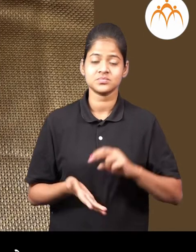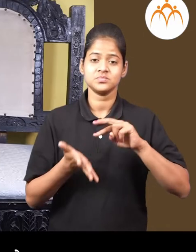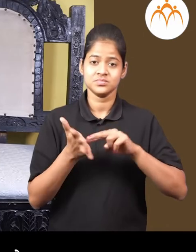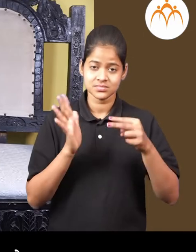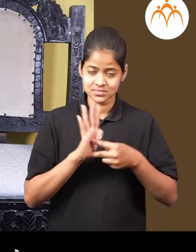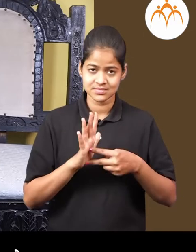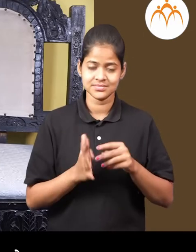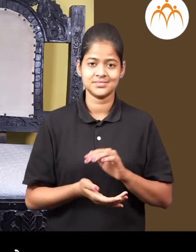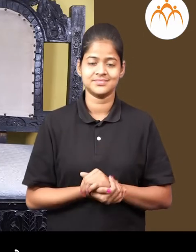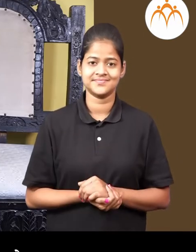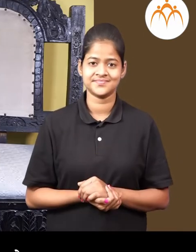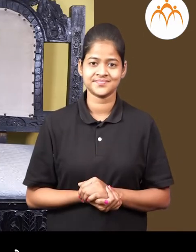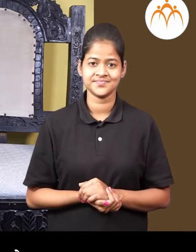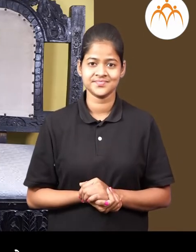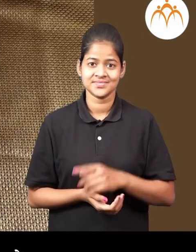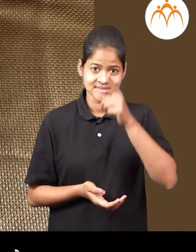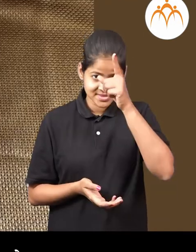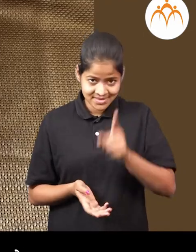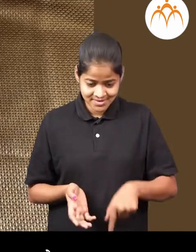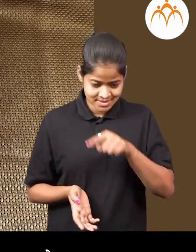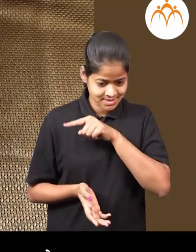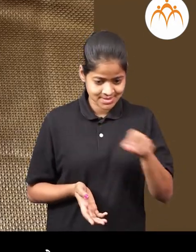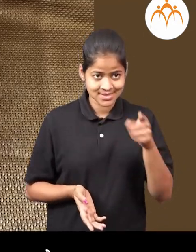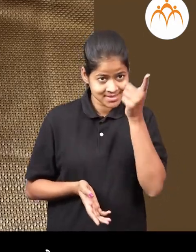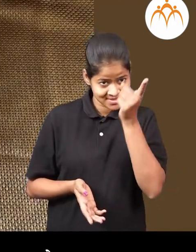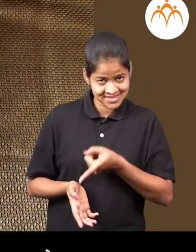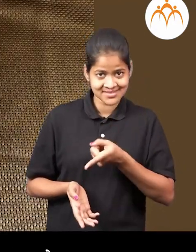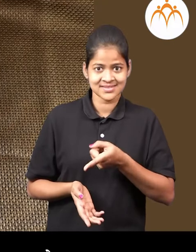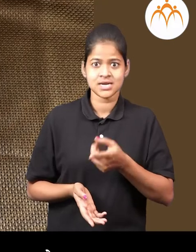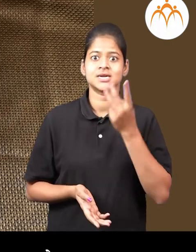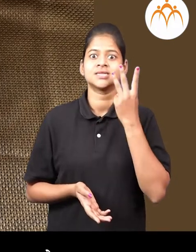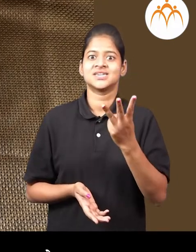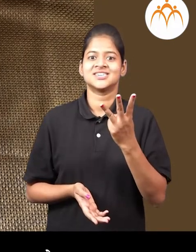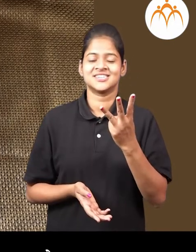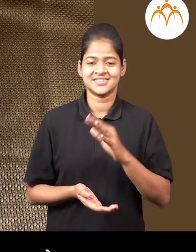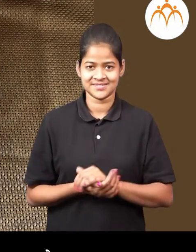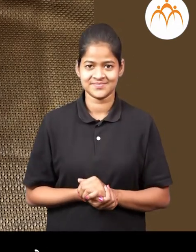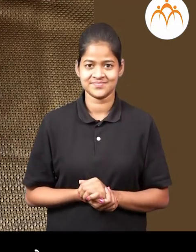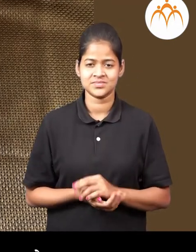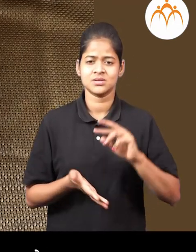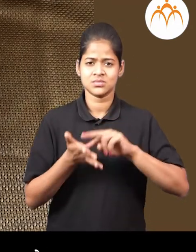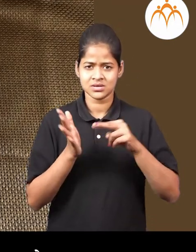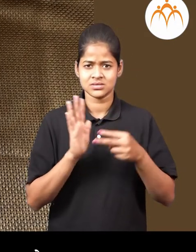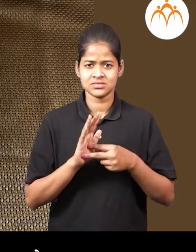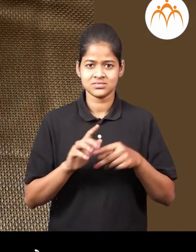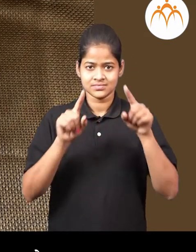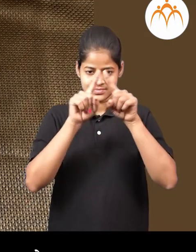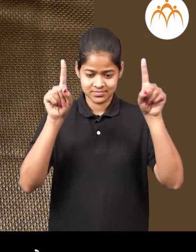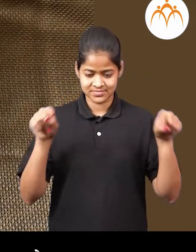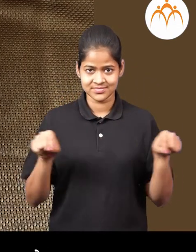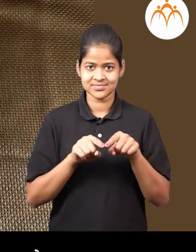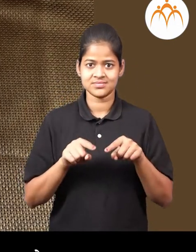मंजेच एकुण तीन रेशायत या रेशांचा संदरभात हारुमाल मंजेच चवकोनी आकार